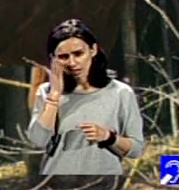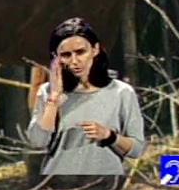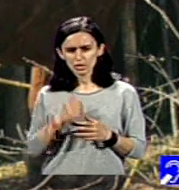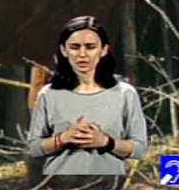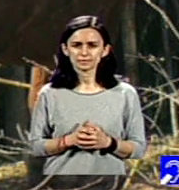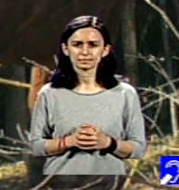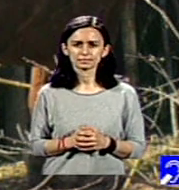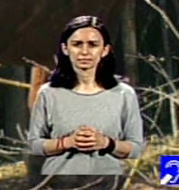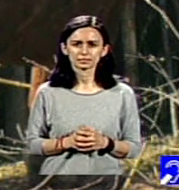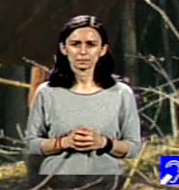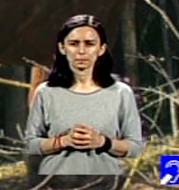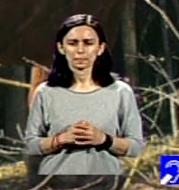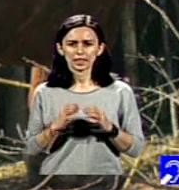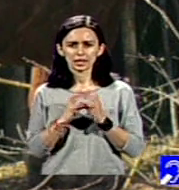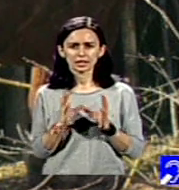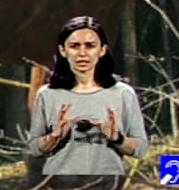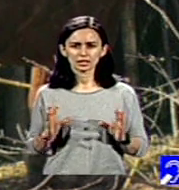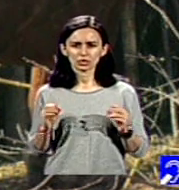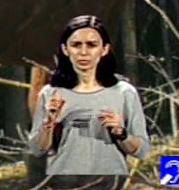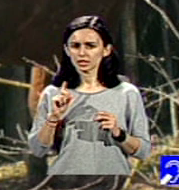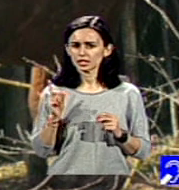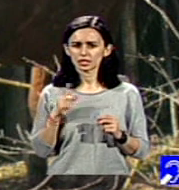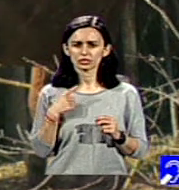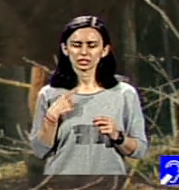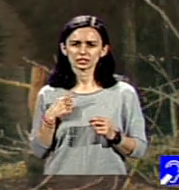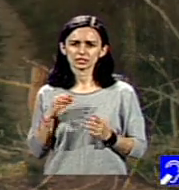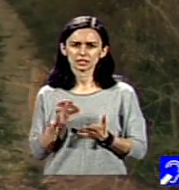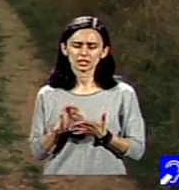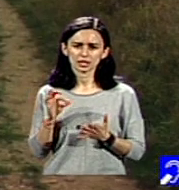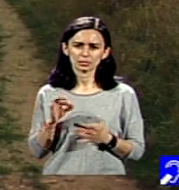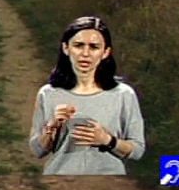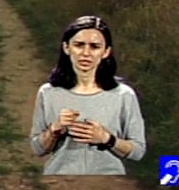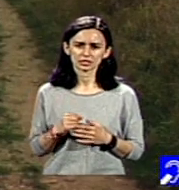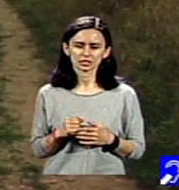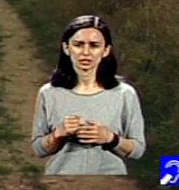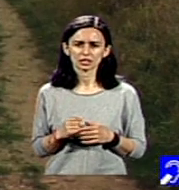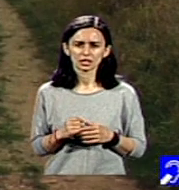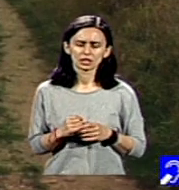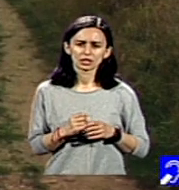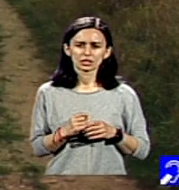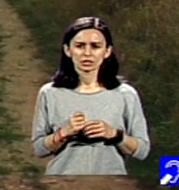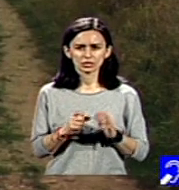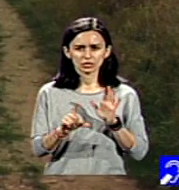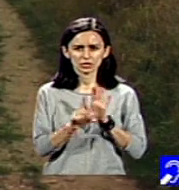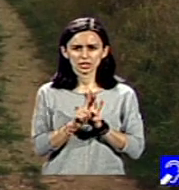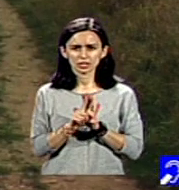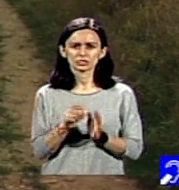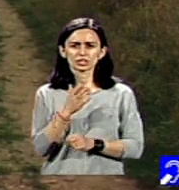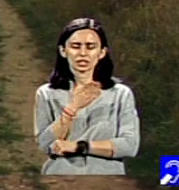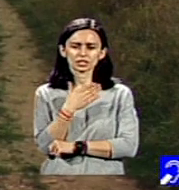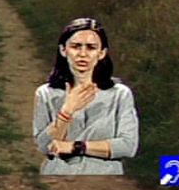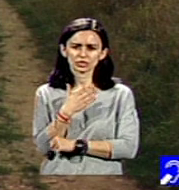România nu există în prezent un cadru legal național